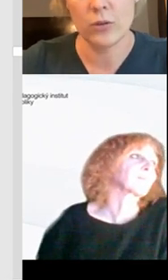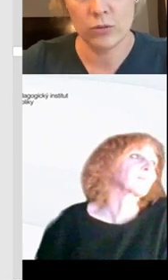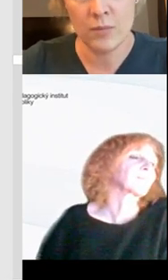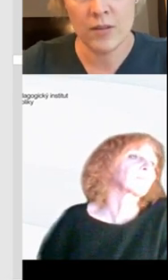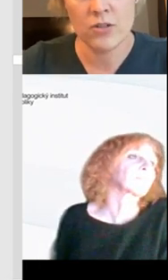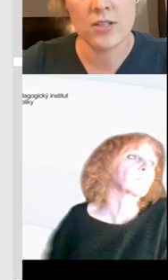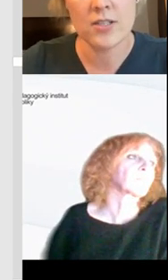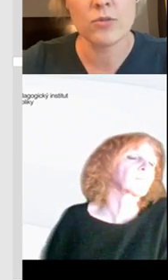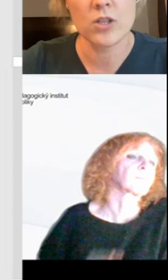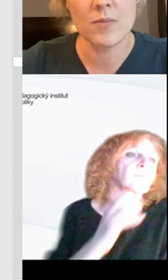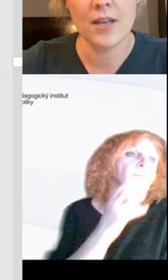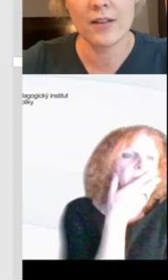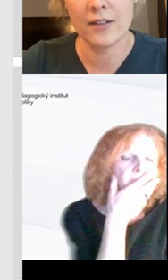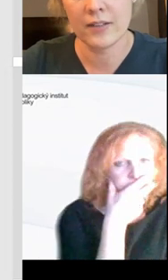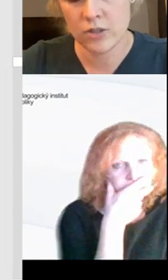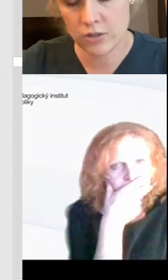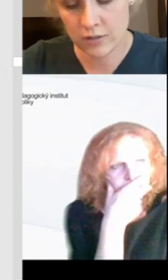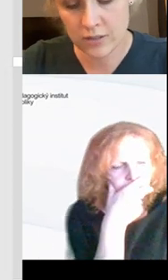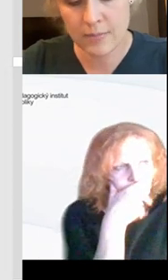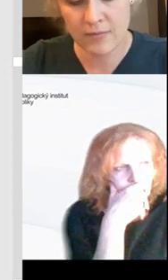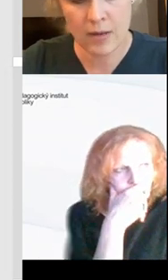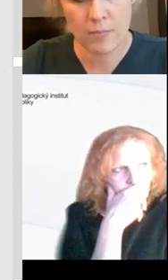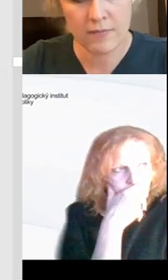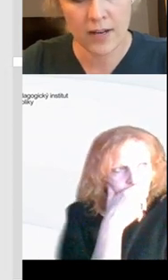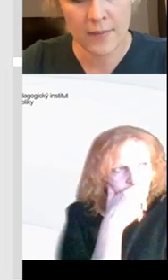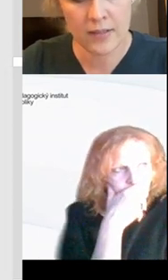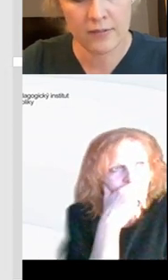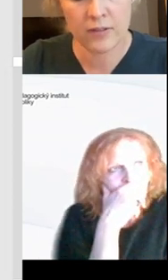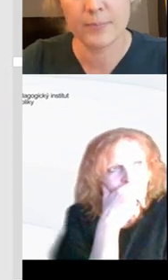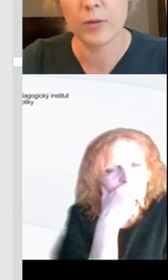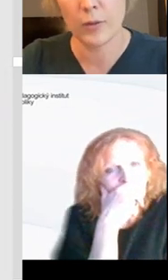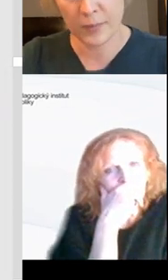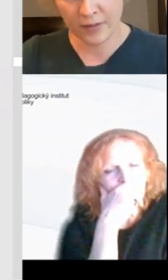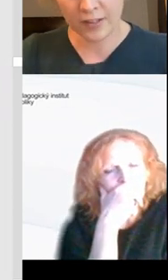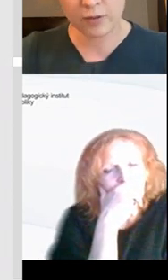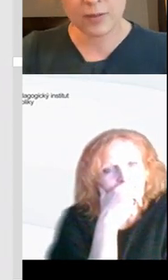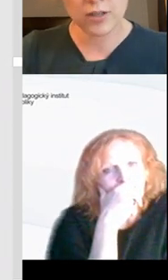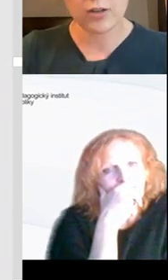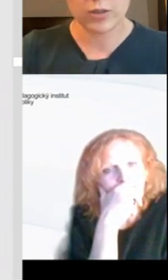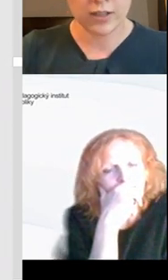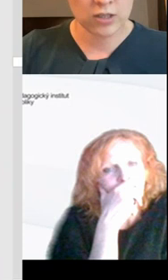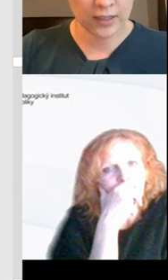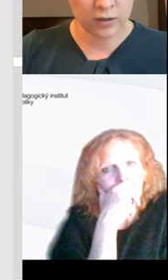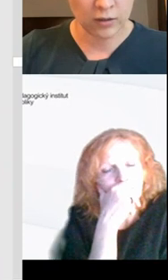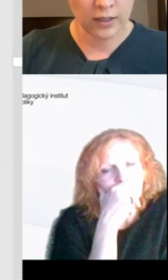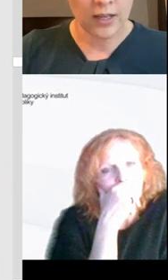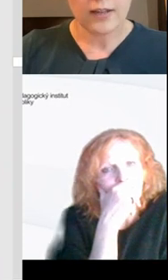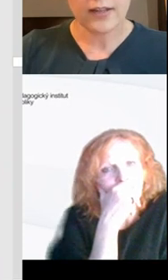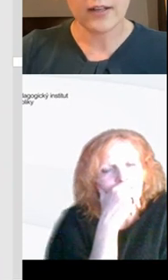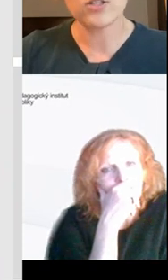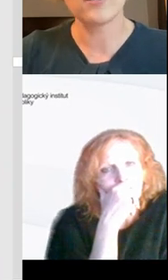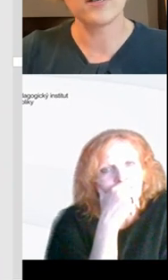chtěla povídat o tom, že samozřejmě, když se bavíme o bývalých informačních a komunikačních